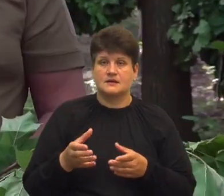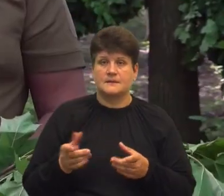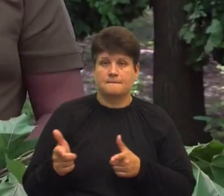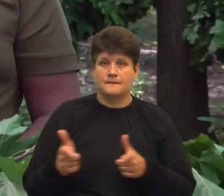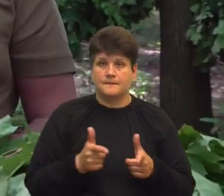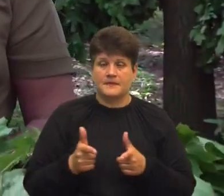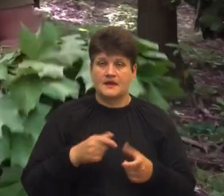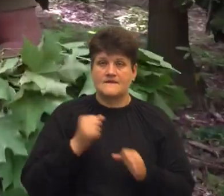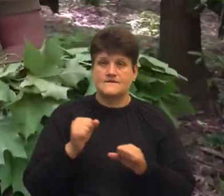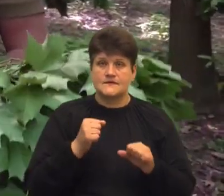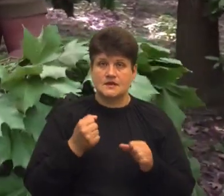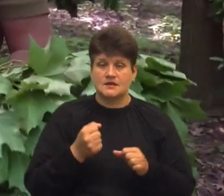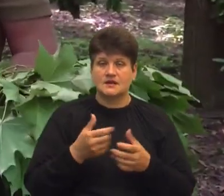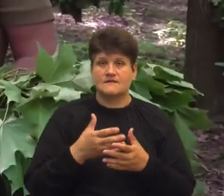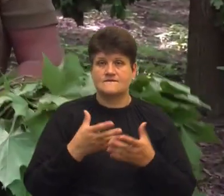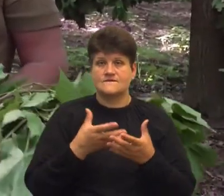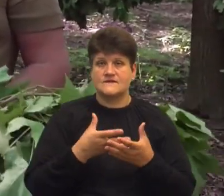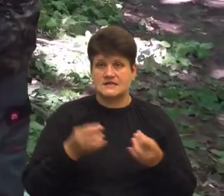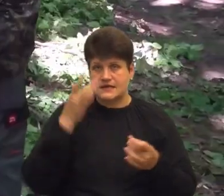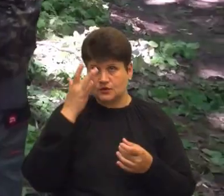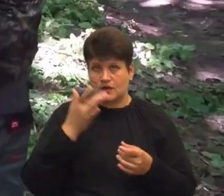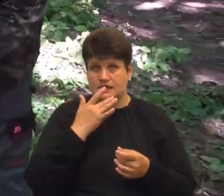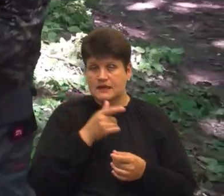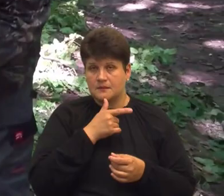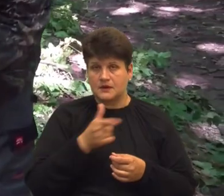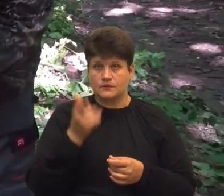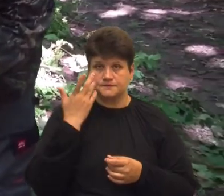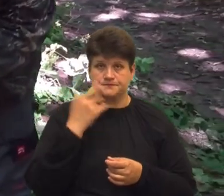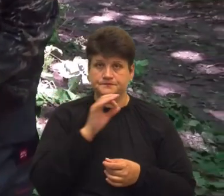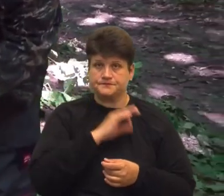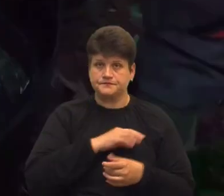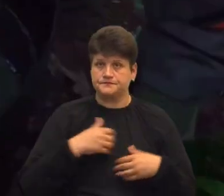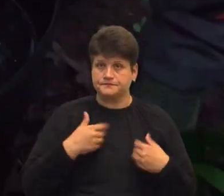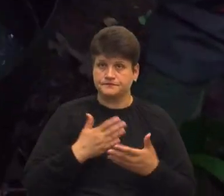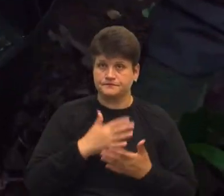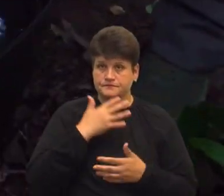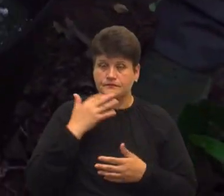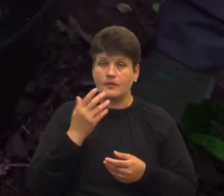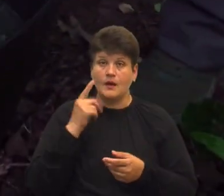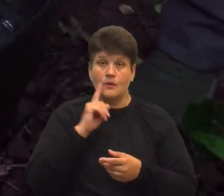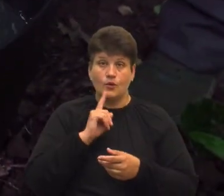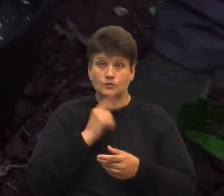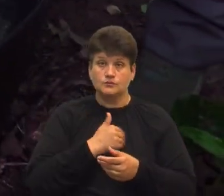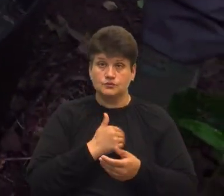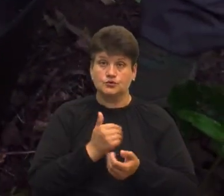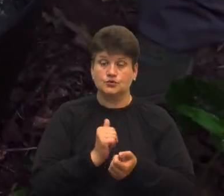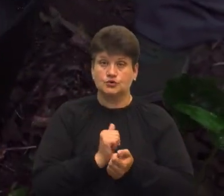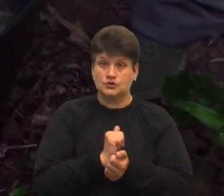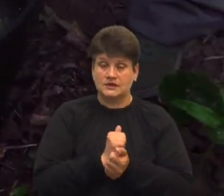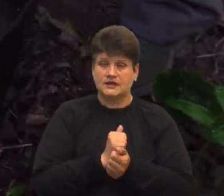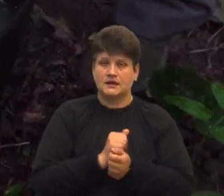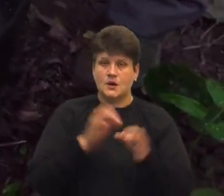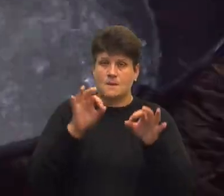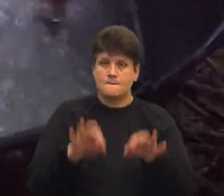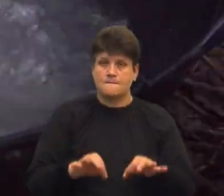висянно-літні порію, коли в них найбільше пожилених речовин Перед тим, як висушувати віники, їх потрібно обробити в розчині, каже